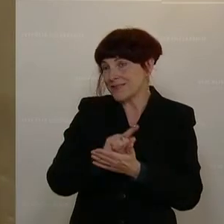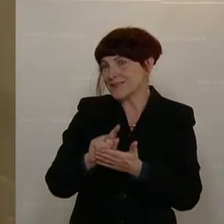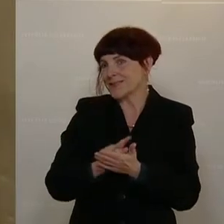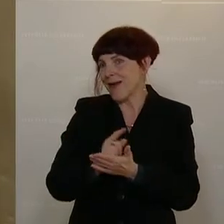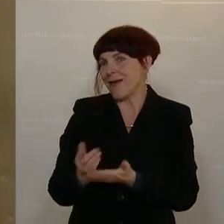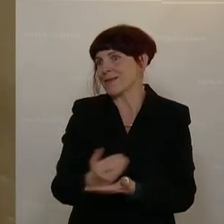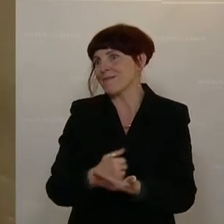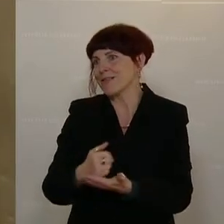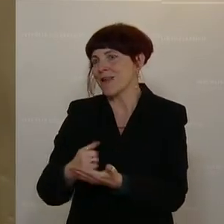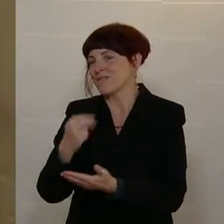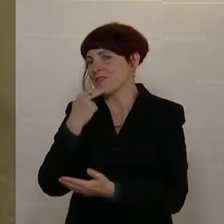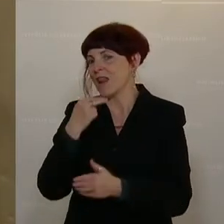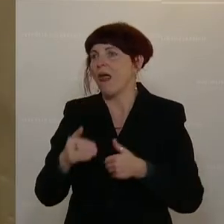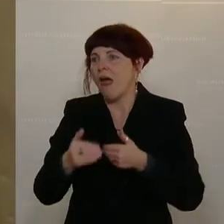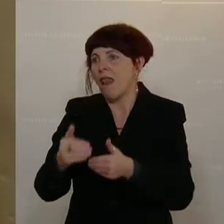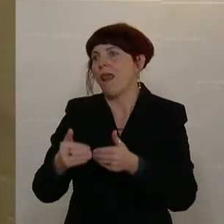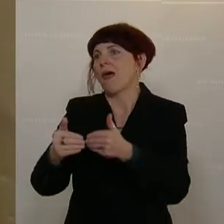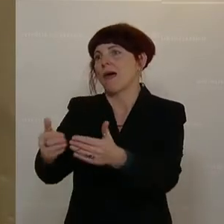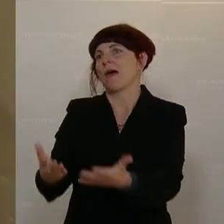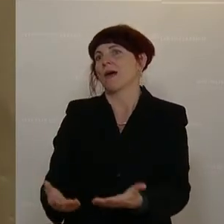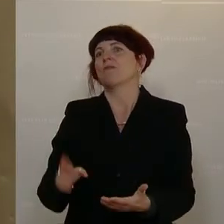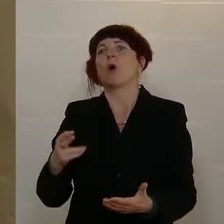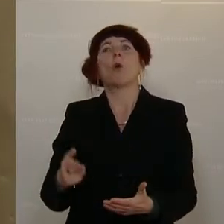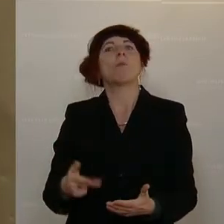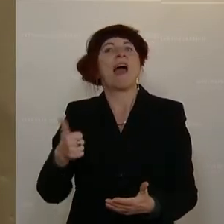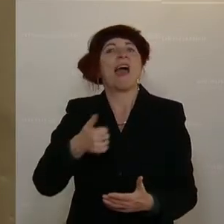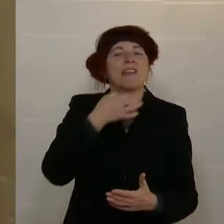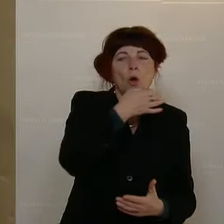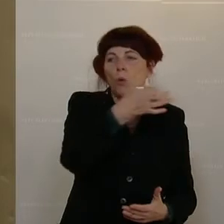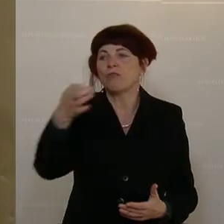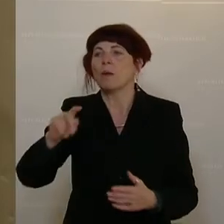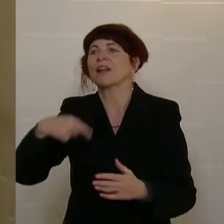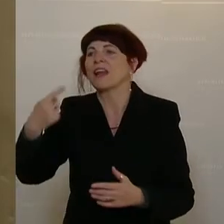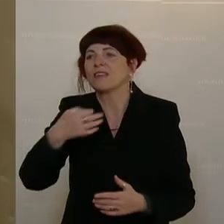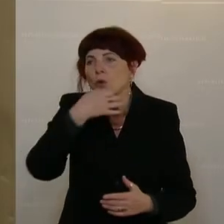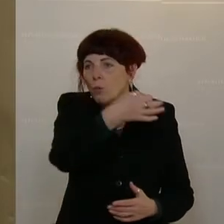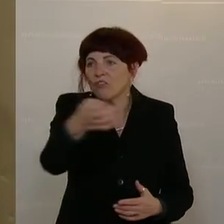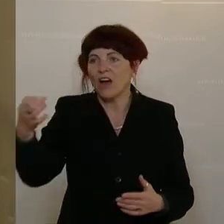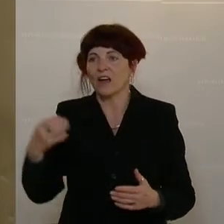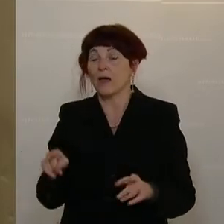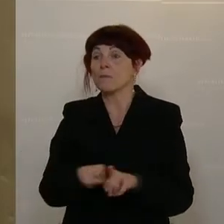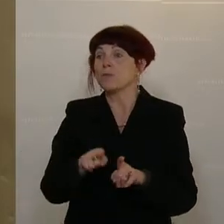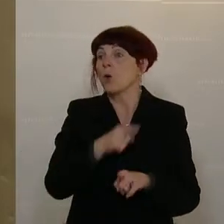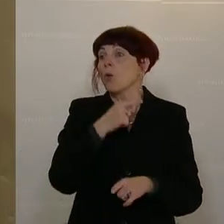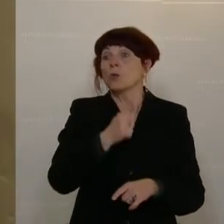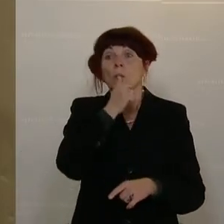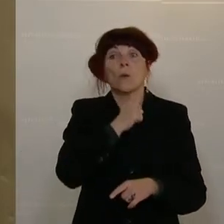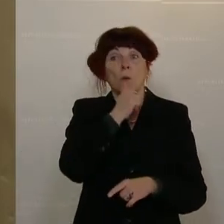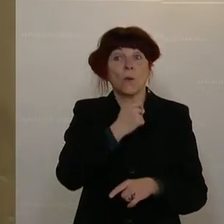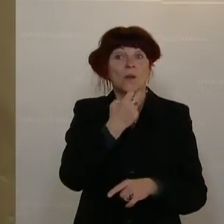und die Grünen spielen auf Zeit, weil sie irgendeinen Bundesminister suchen, der ähnlich das Pflegekonzept umsetzt.